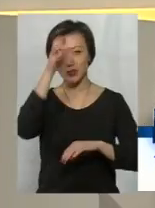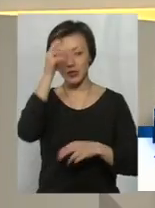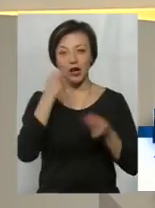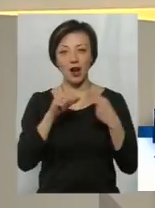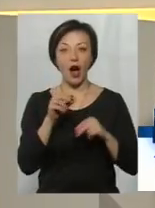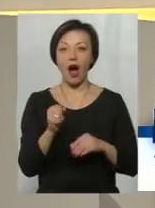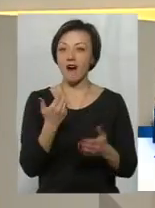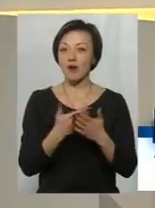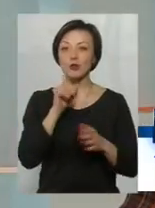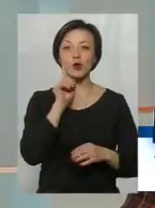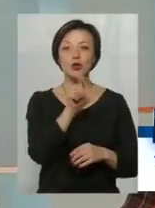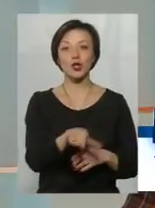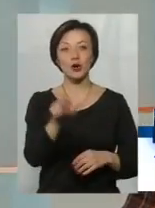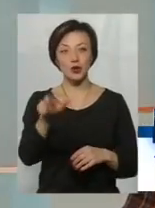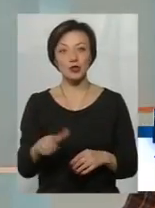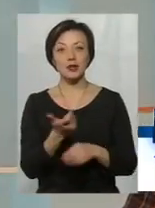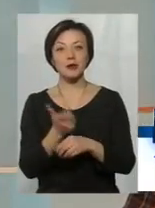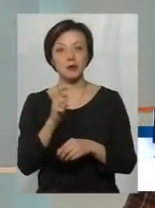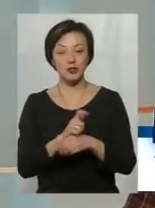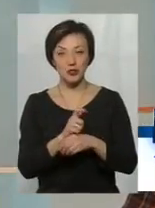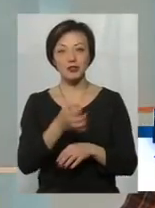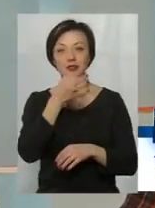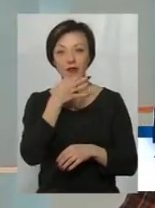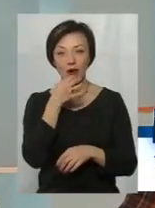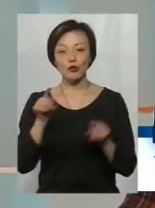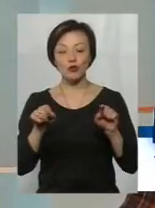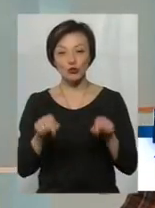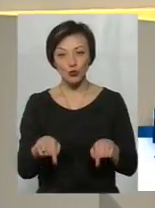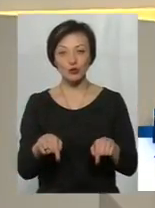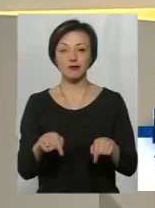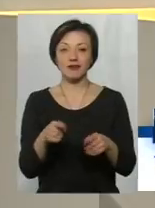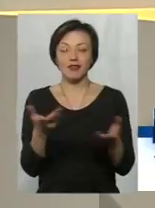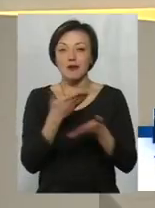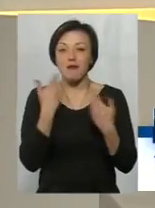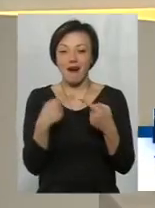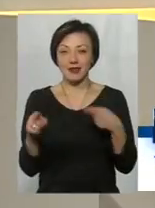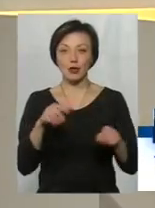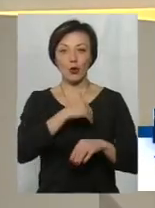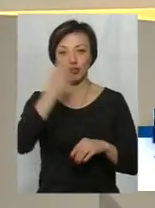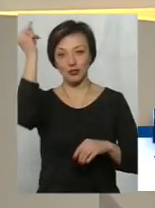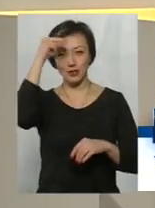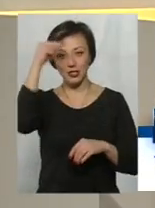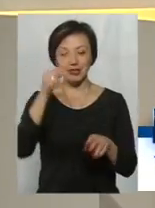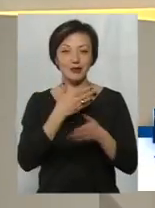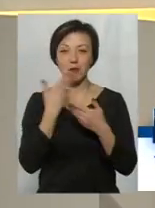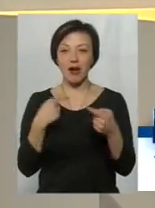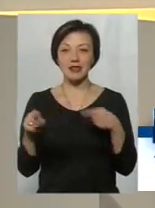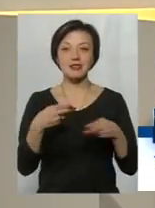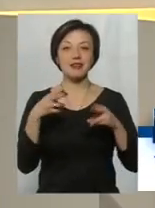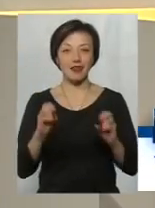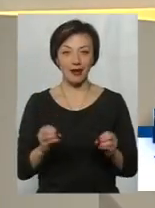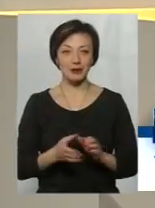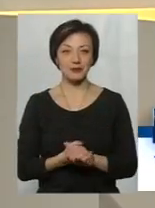краще. А от молоді люди більше схвалюють те, що все ж таки немає. Якщо хочеш вчитись, то немає різниці, де.